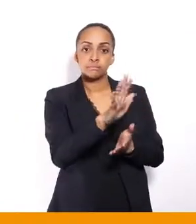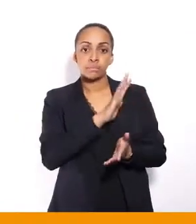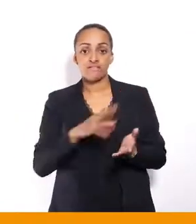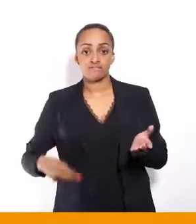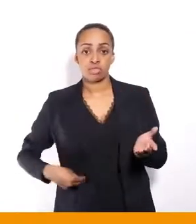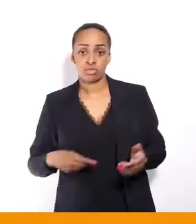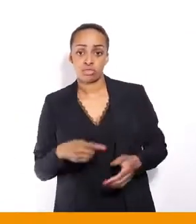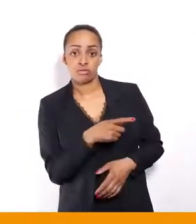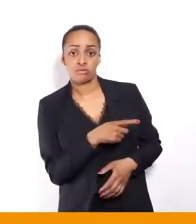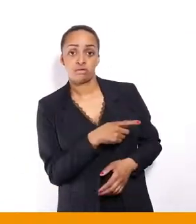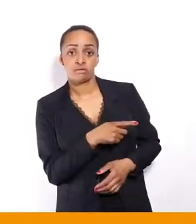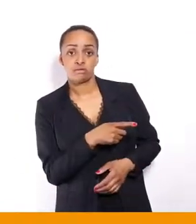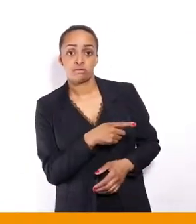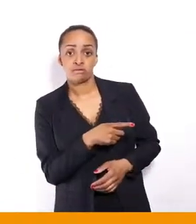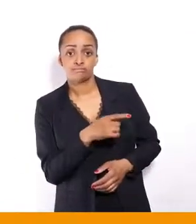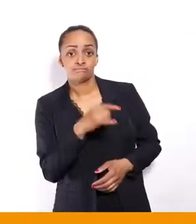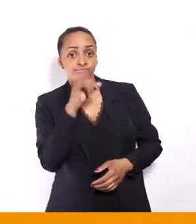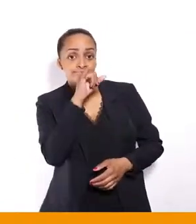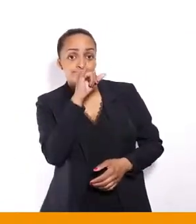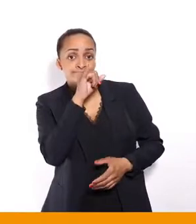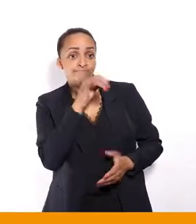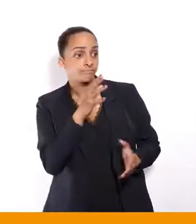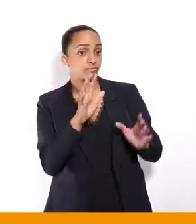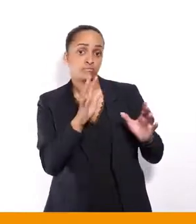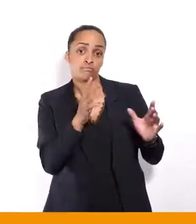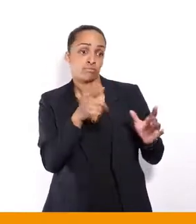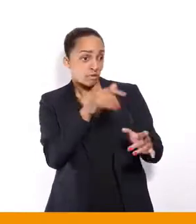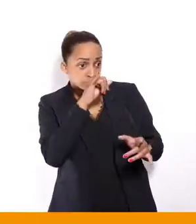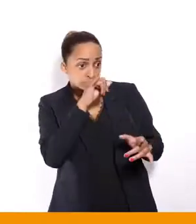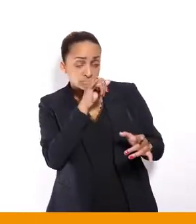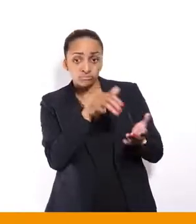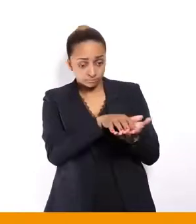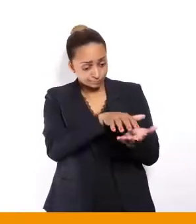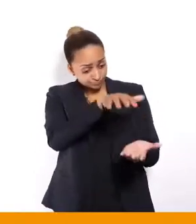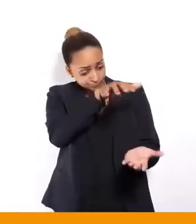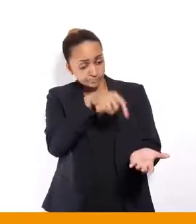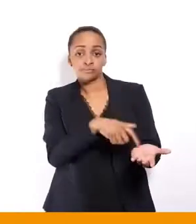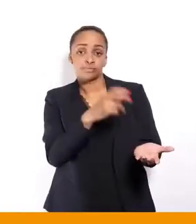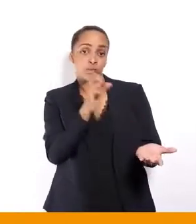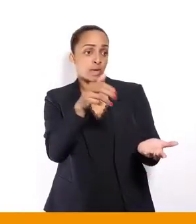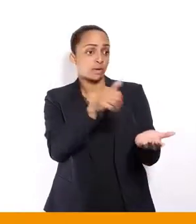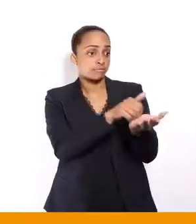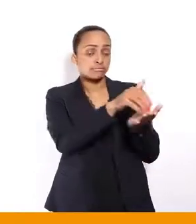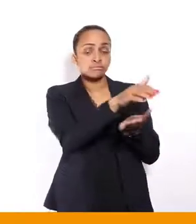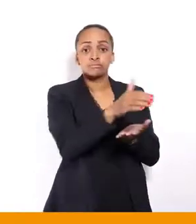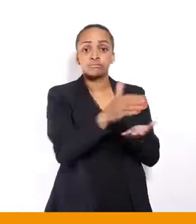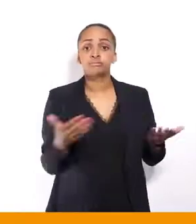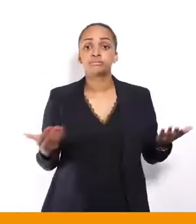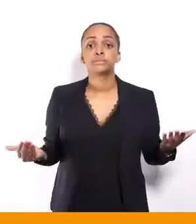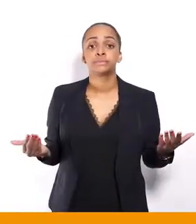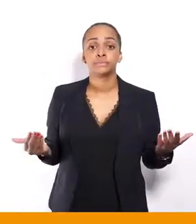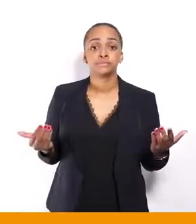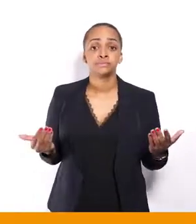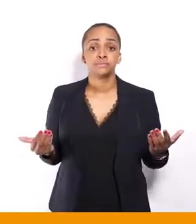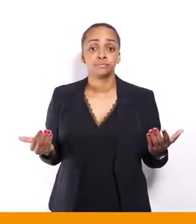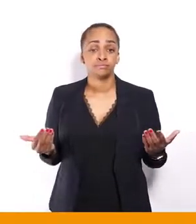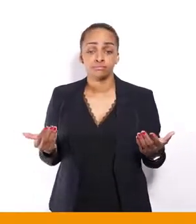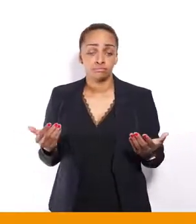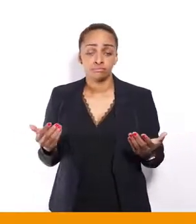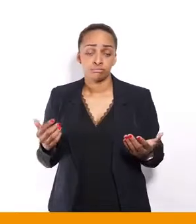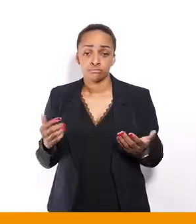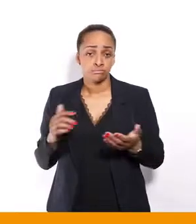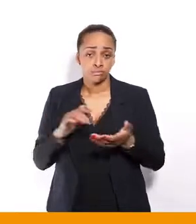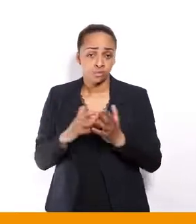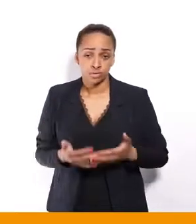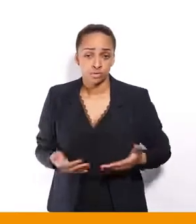le licencier. Donc, oui, on est vraiment… Et puis, voilà, c'est un peu comme ça pour tout, c'est-à-dire